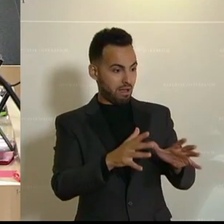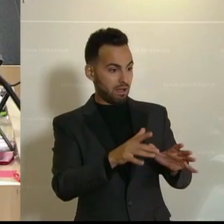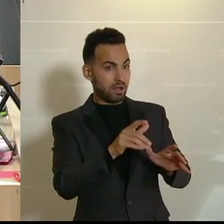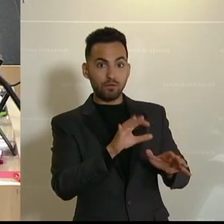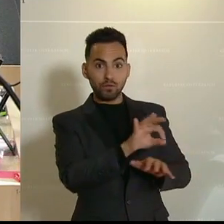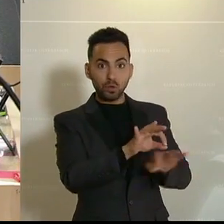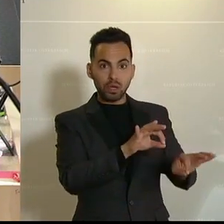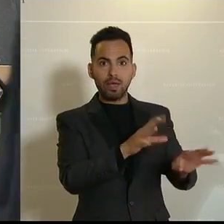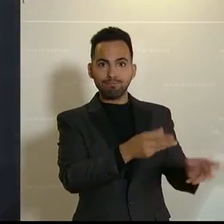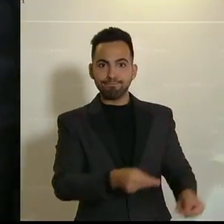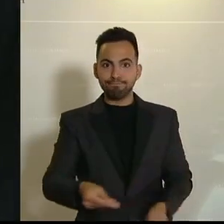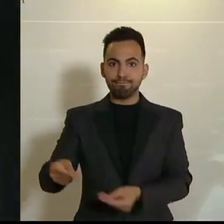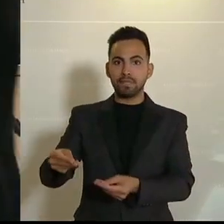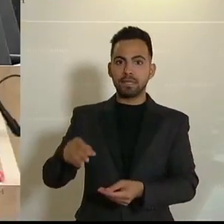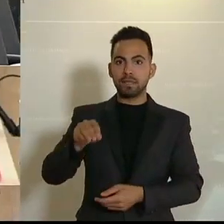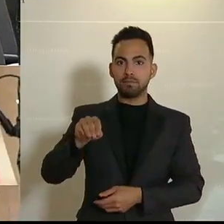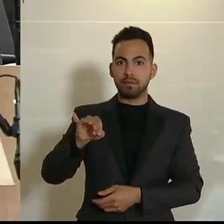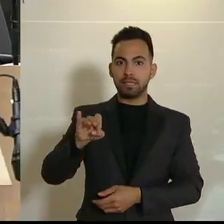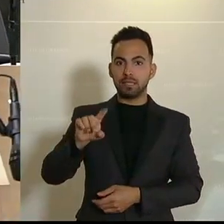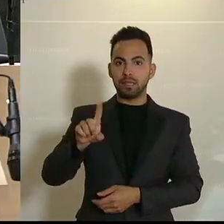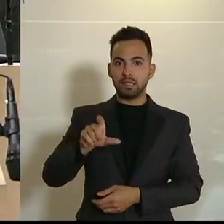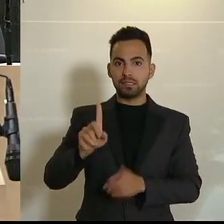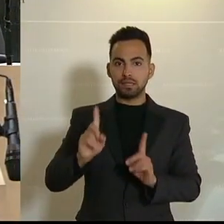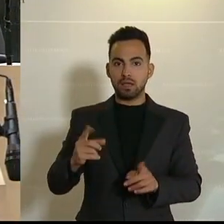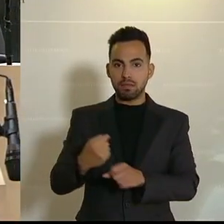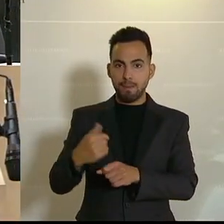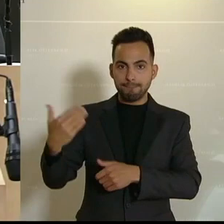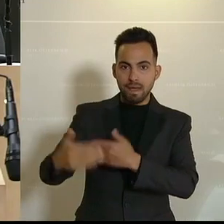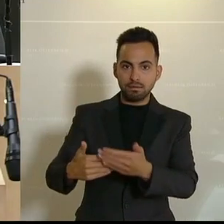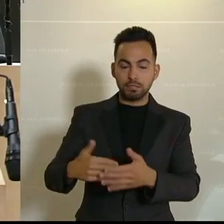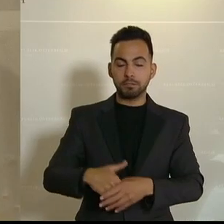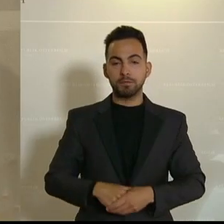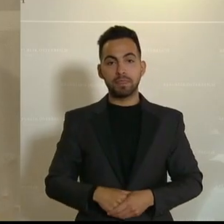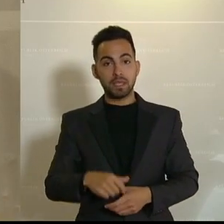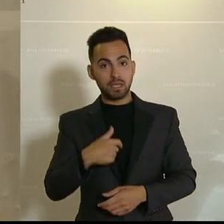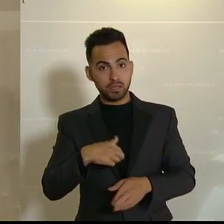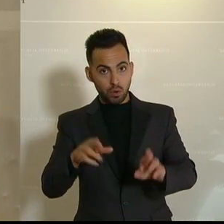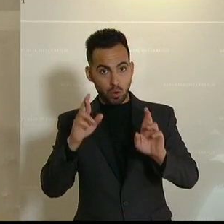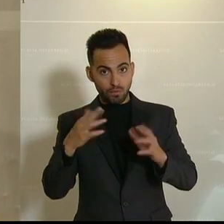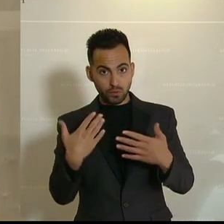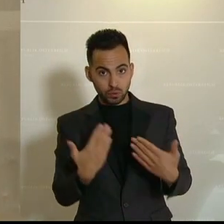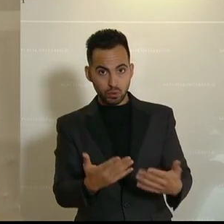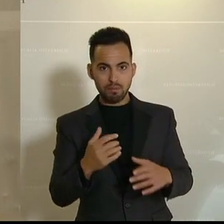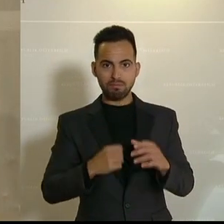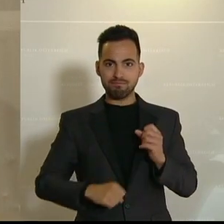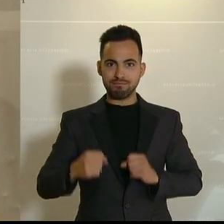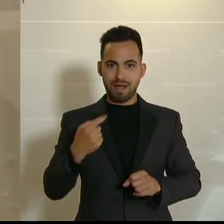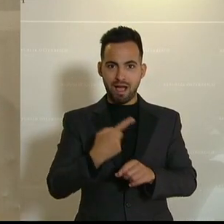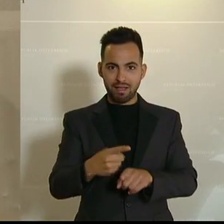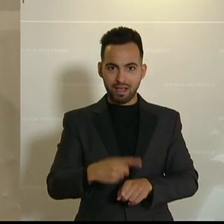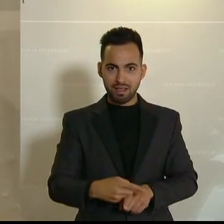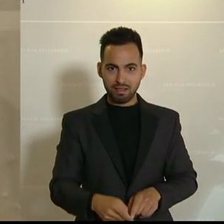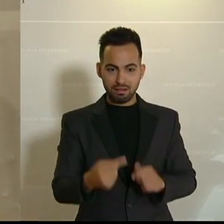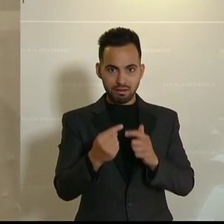um eine Milizkompanie in Einsatz zu stellen. Ich hoffe, dass solche Mängel aufgrund